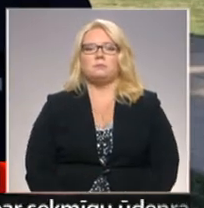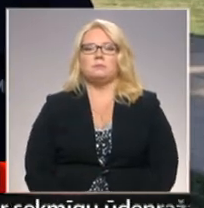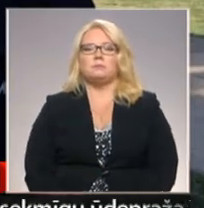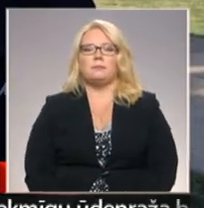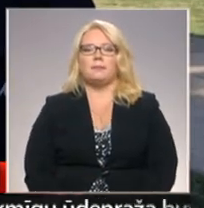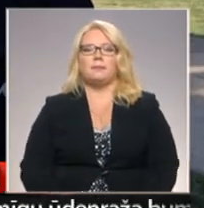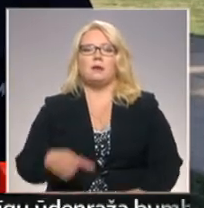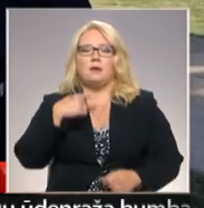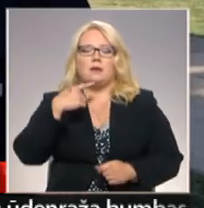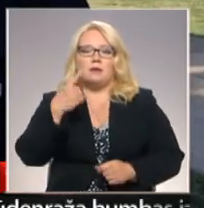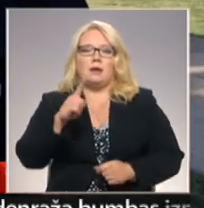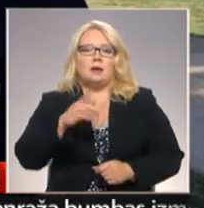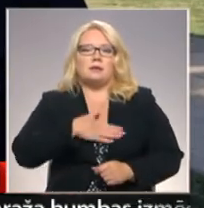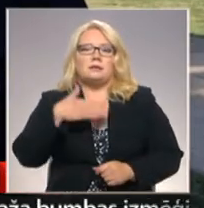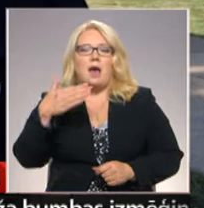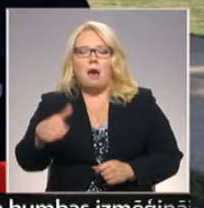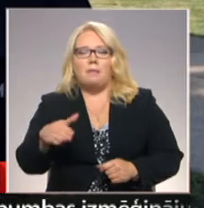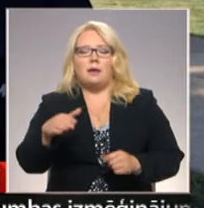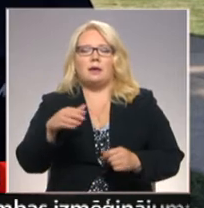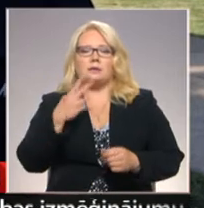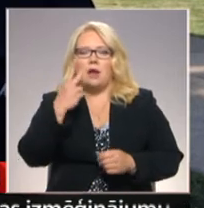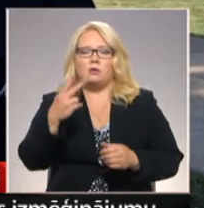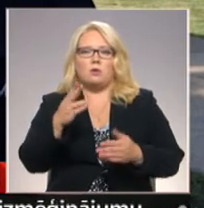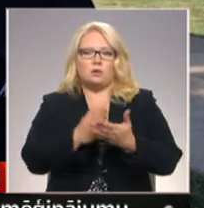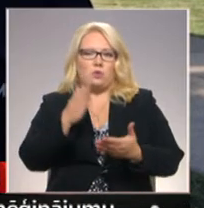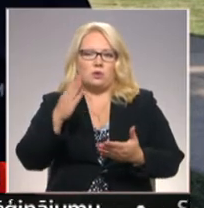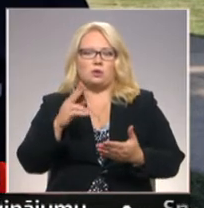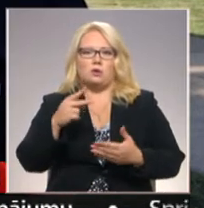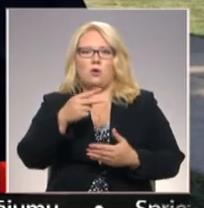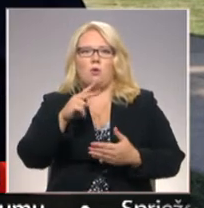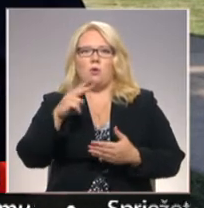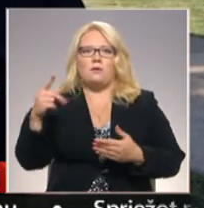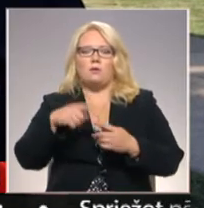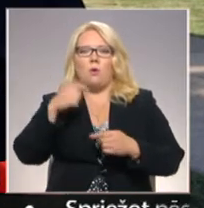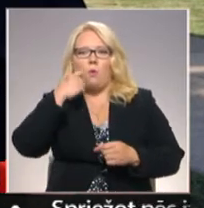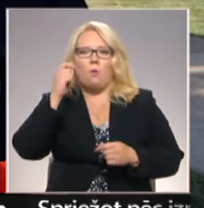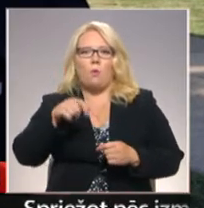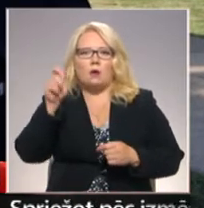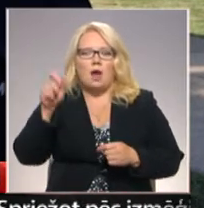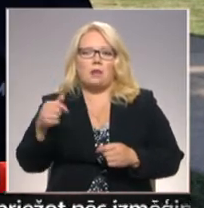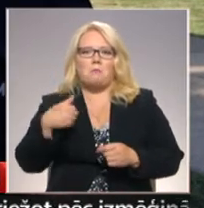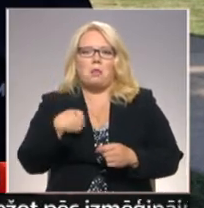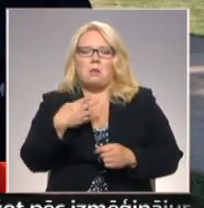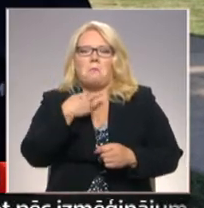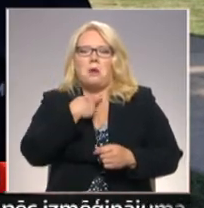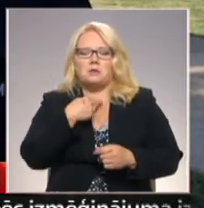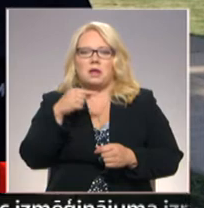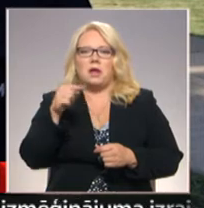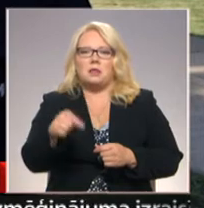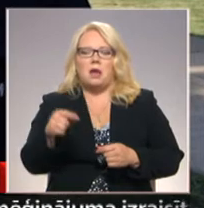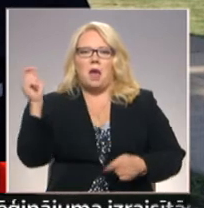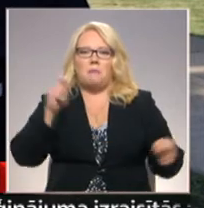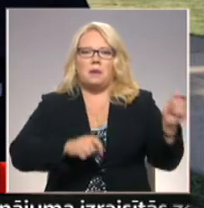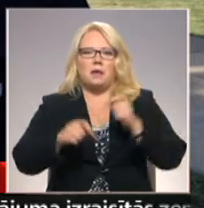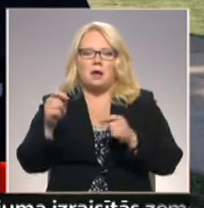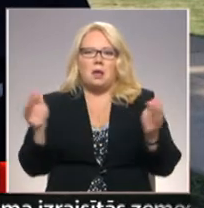Ir sāpīgi skatīties uz to, kas ir noticis. Esmu otrās paldies imigranti no Ukrainas. Mani pārsteidz, ka šajā imigrantu,